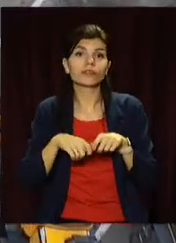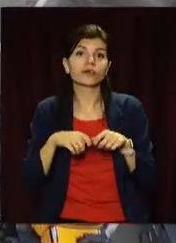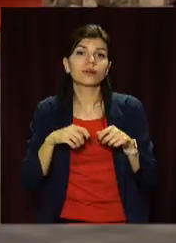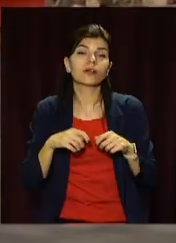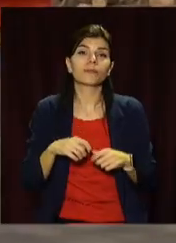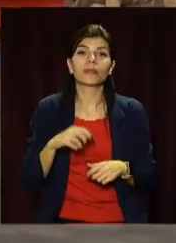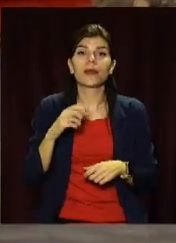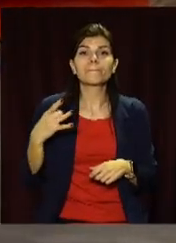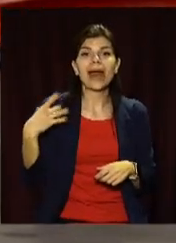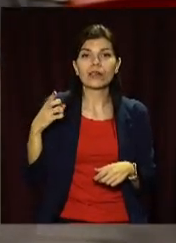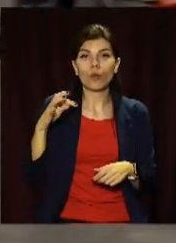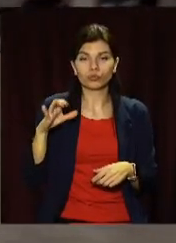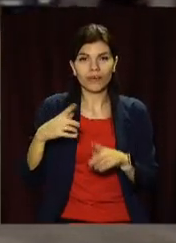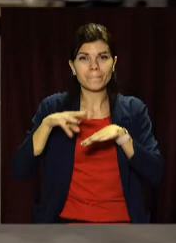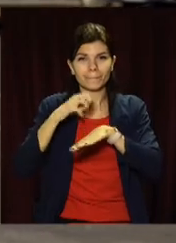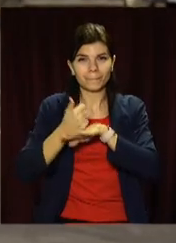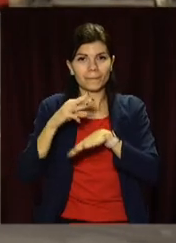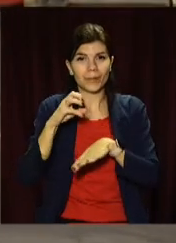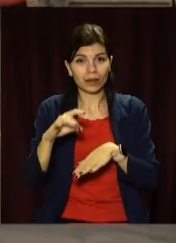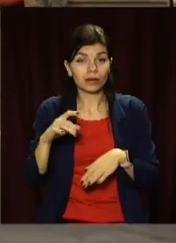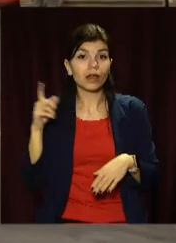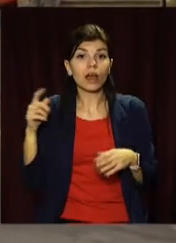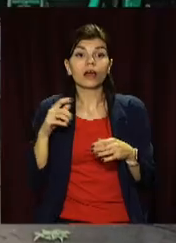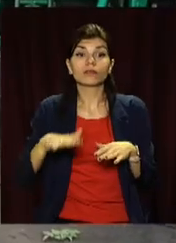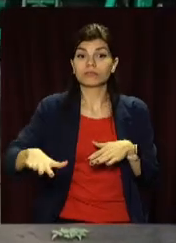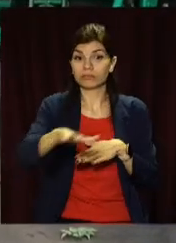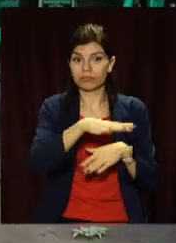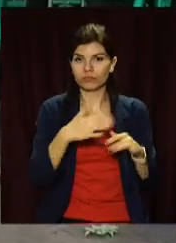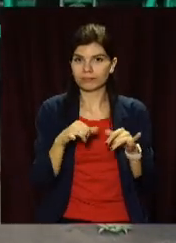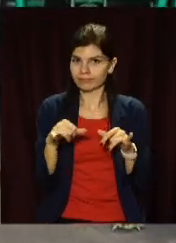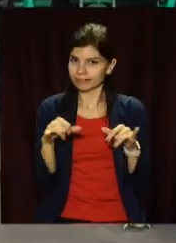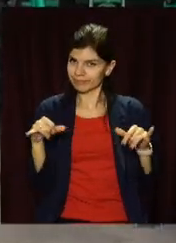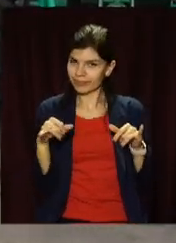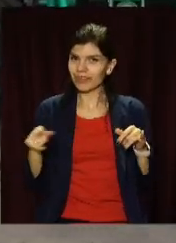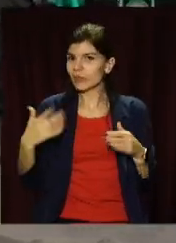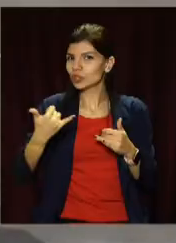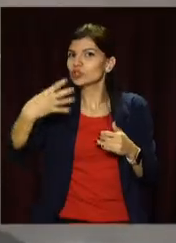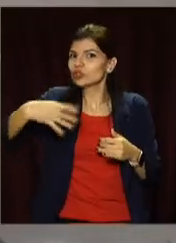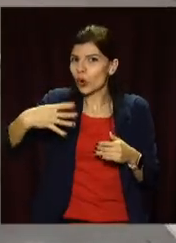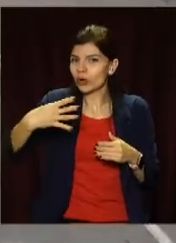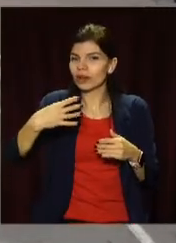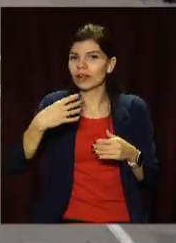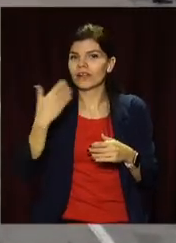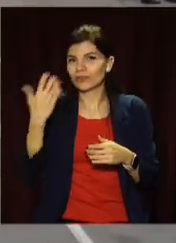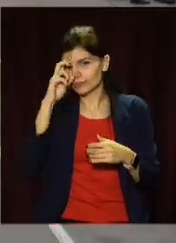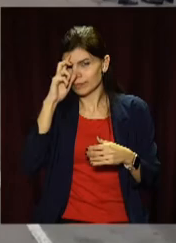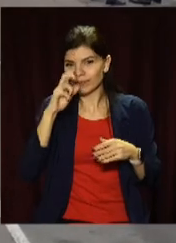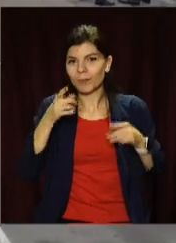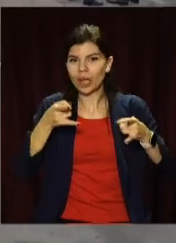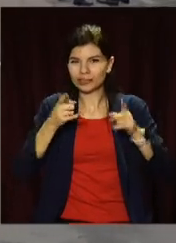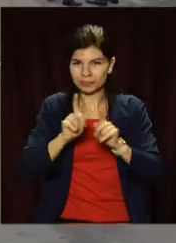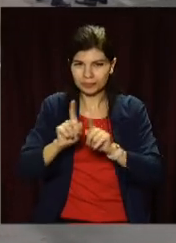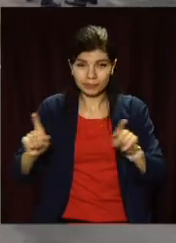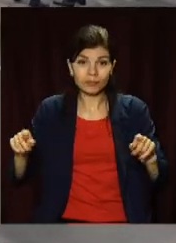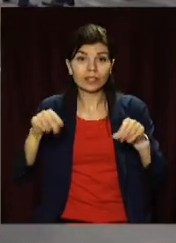міста Андрій Білоусов. За останні роки автопарк збільшився. Наразі на підприємстві 40 комунальних машин. Для посипання доріг та